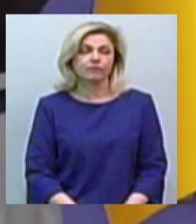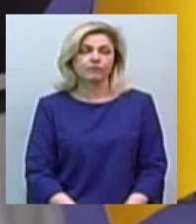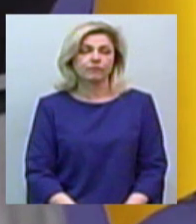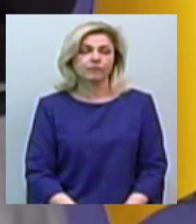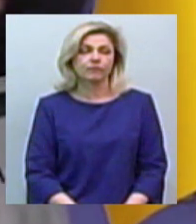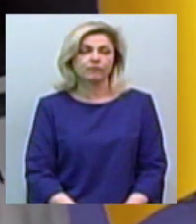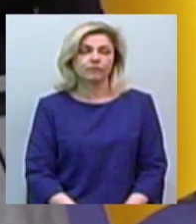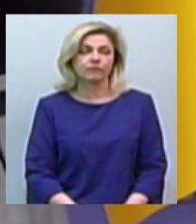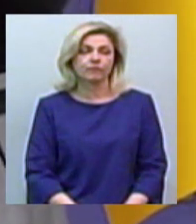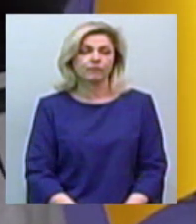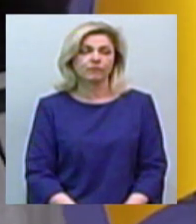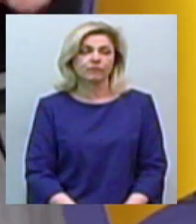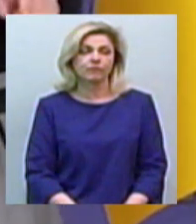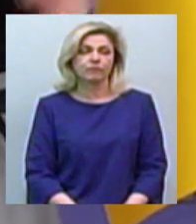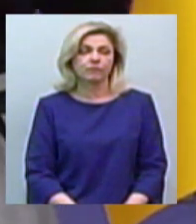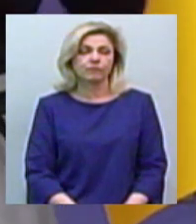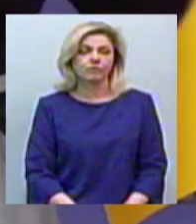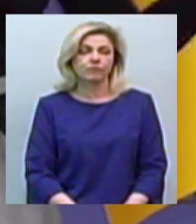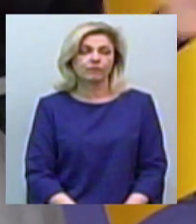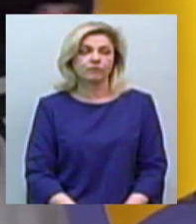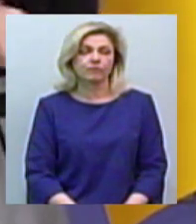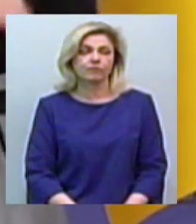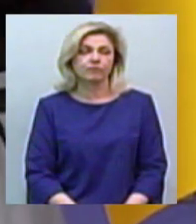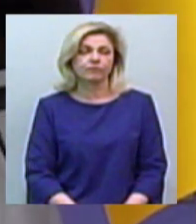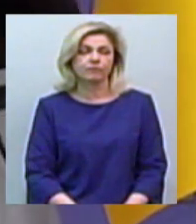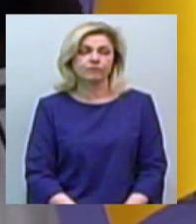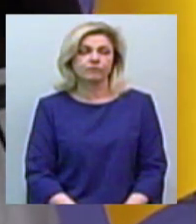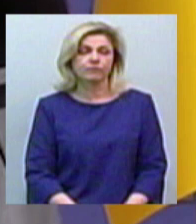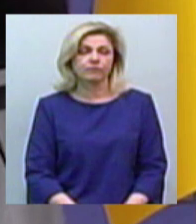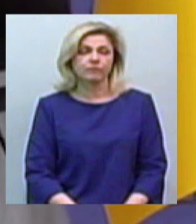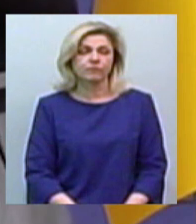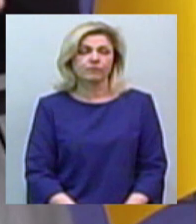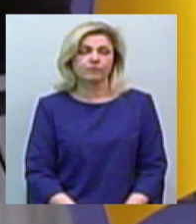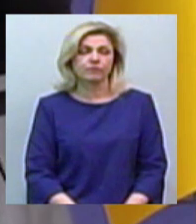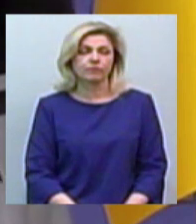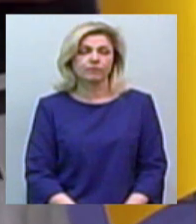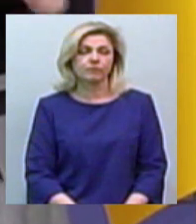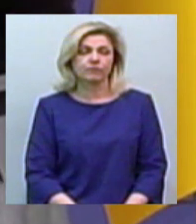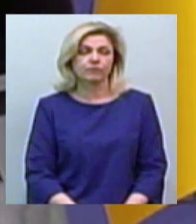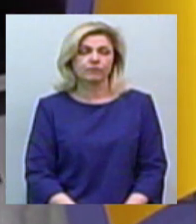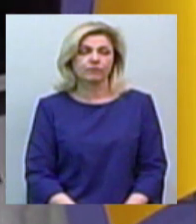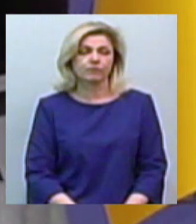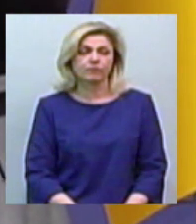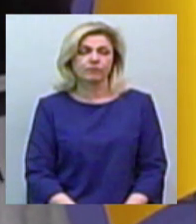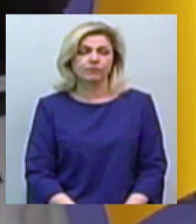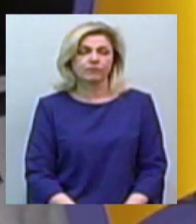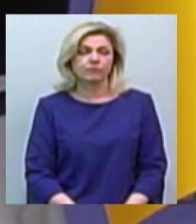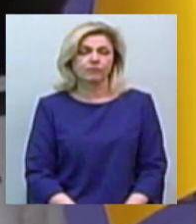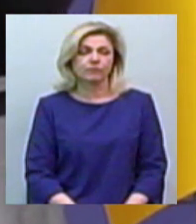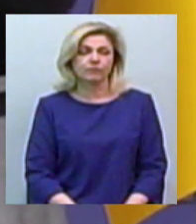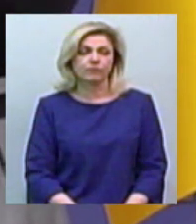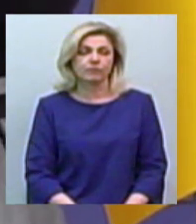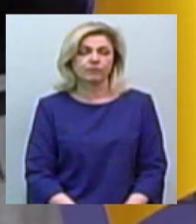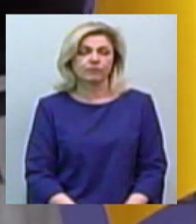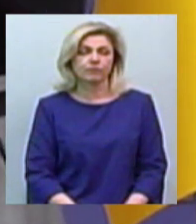де проводити сортування. Саме в цих палатках будуть проводити сортування. І в стаціонари, які в подальшому будуть ставатись